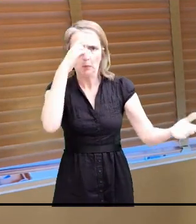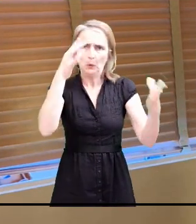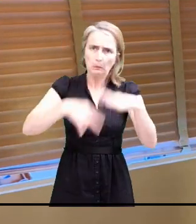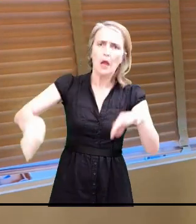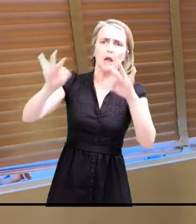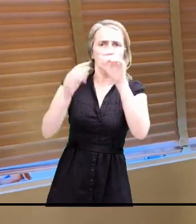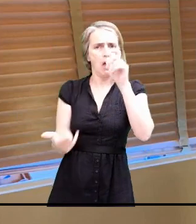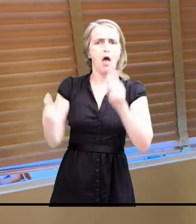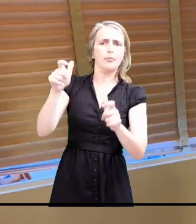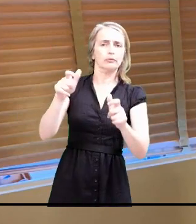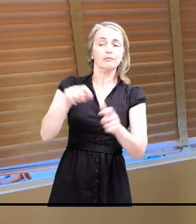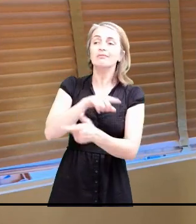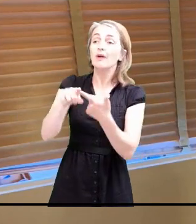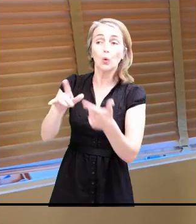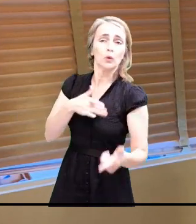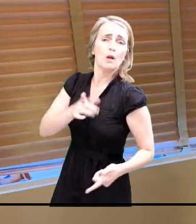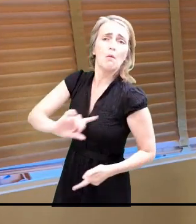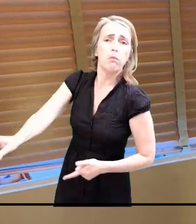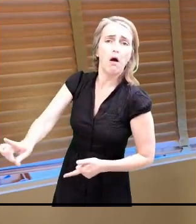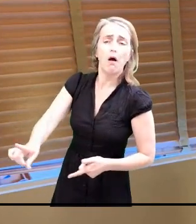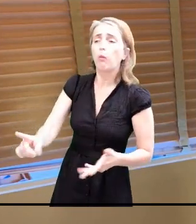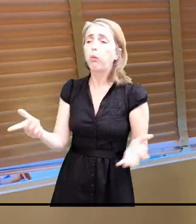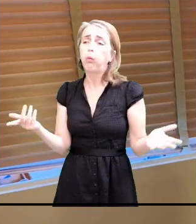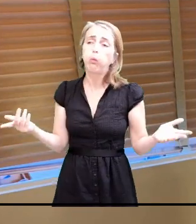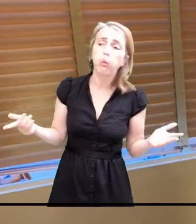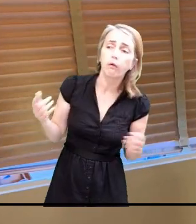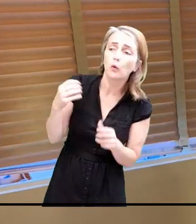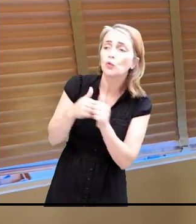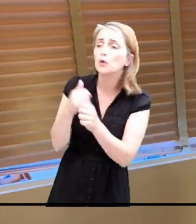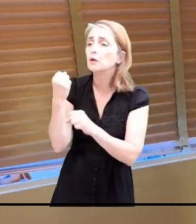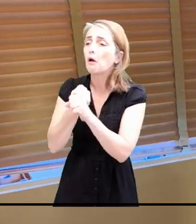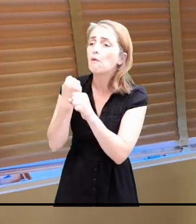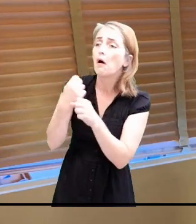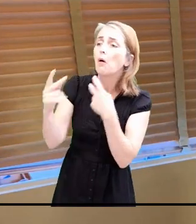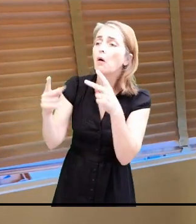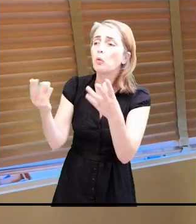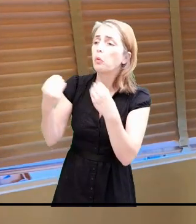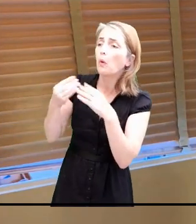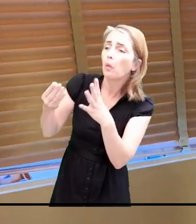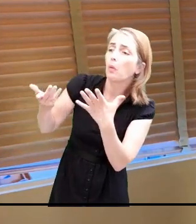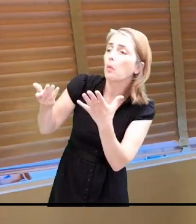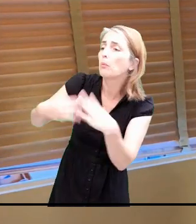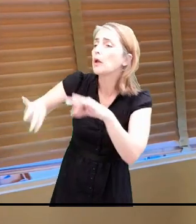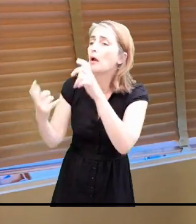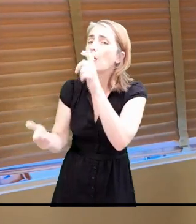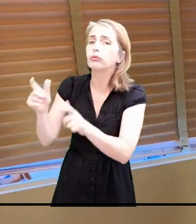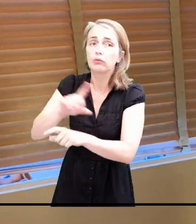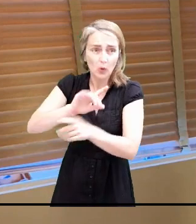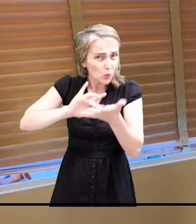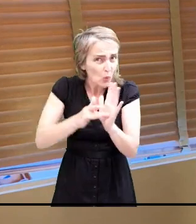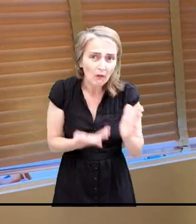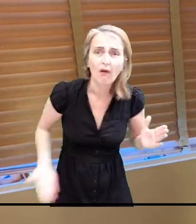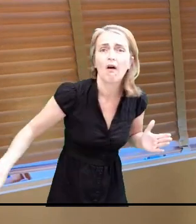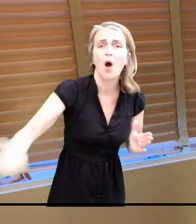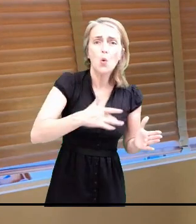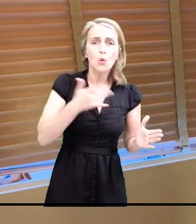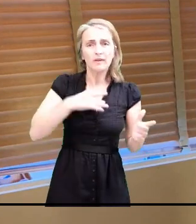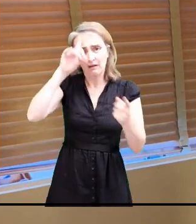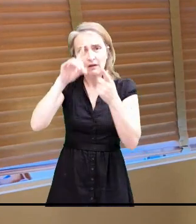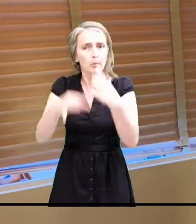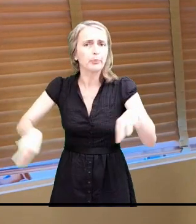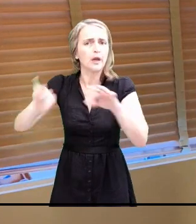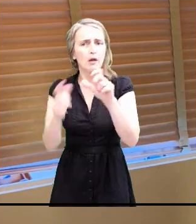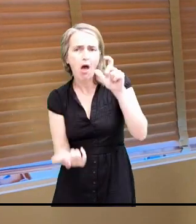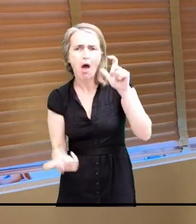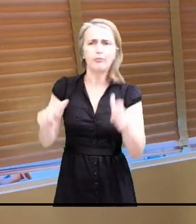et ceux que je considérerais comme inutiles professionnellement à la relance de la nation. On est tous utiles à la relance de la nation. Donc,